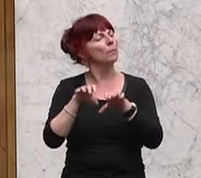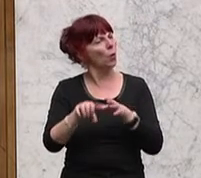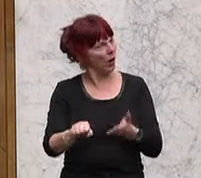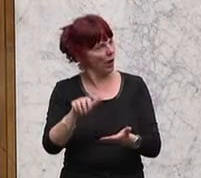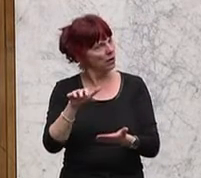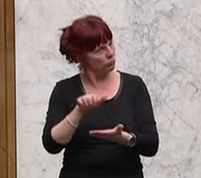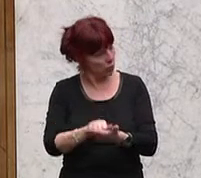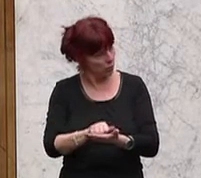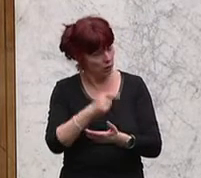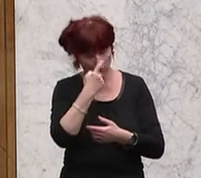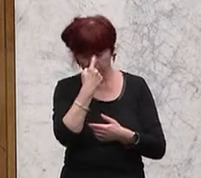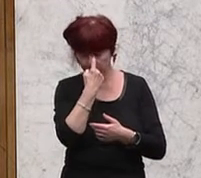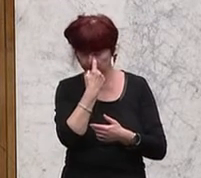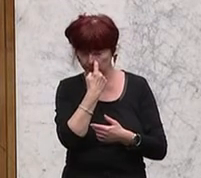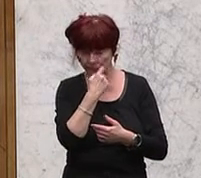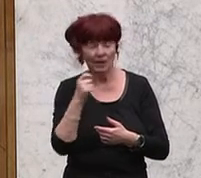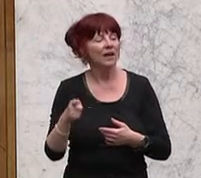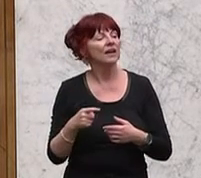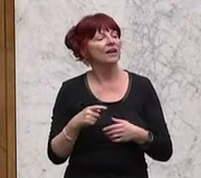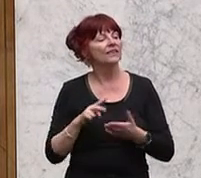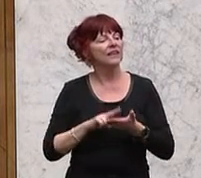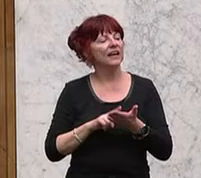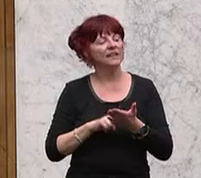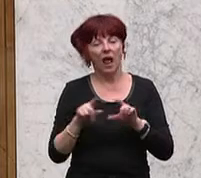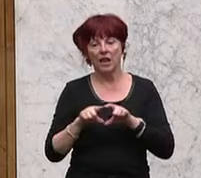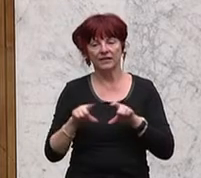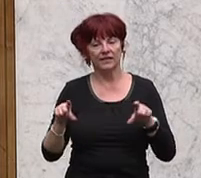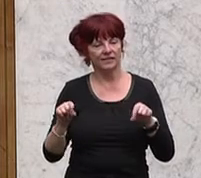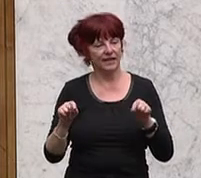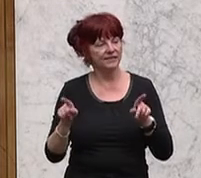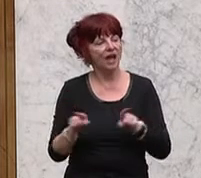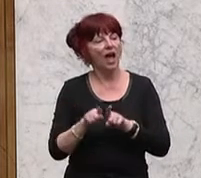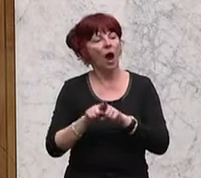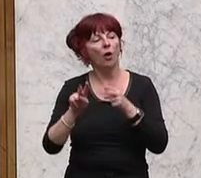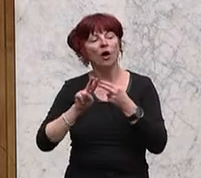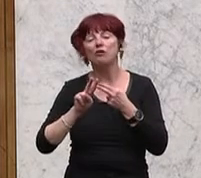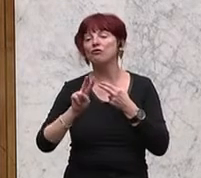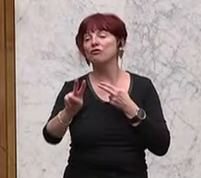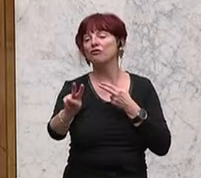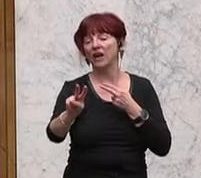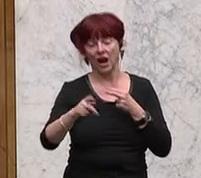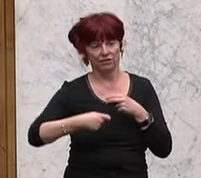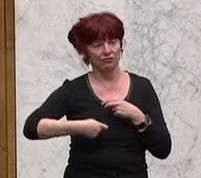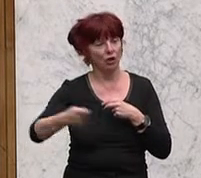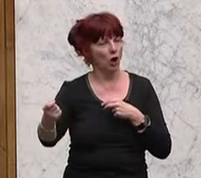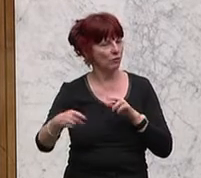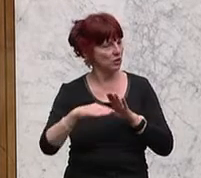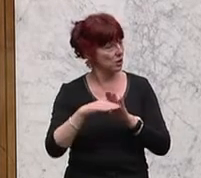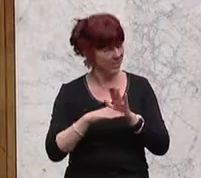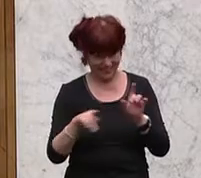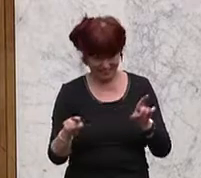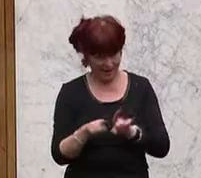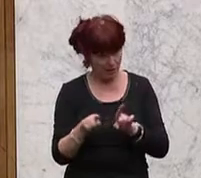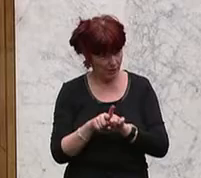digitale Ticket gilt das gleiche Fernabsatzgesetz in Umsetzung dieser Richtlinie.